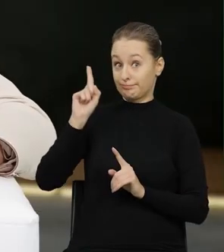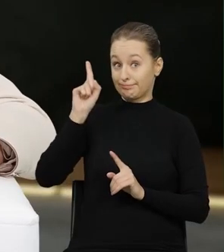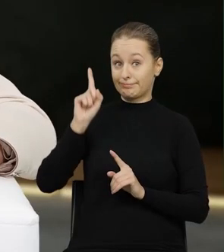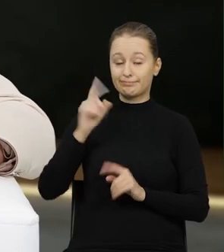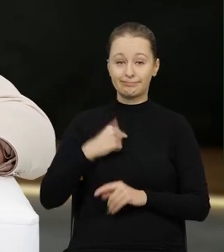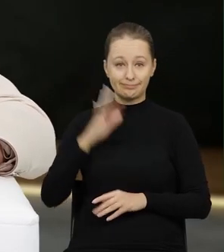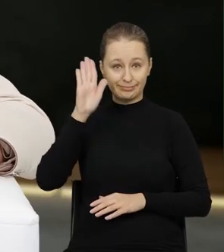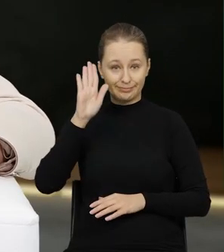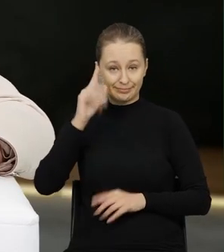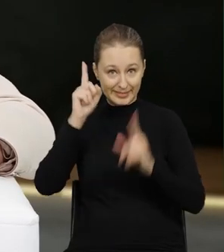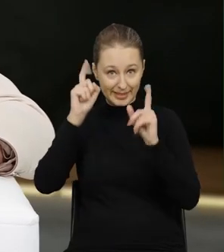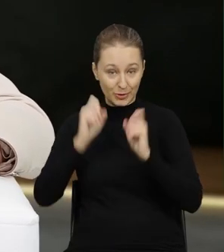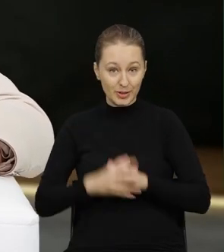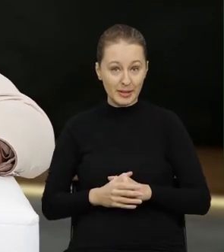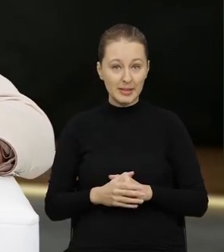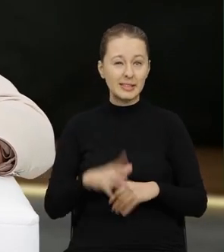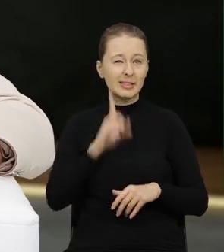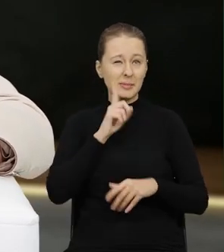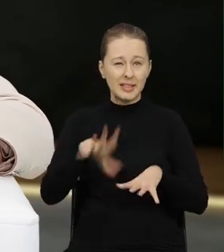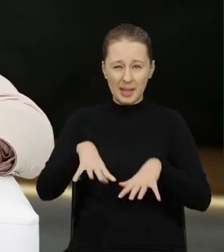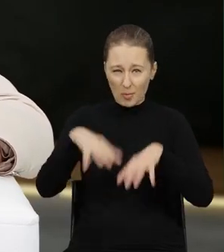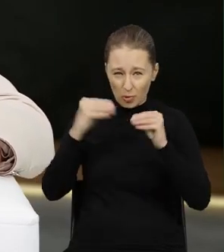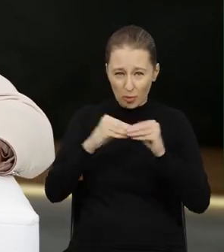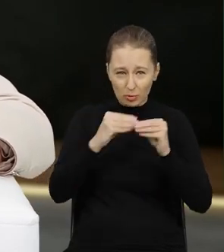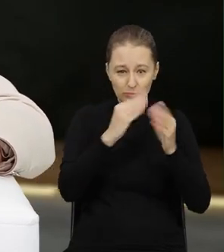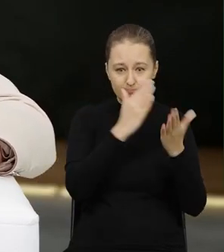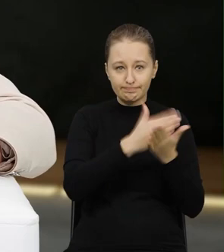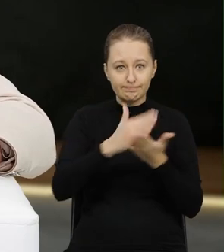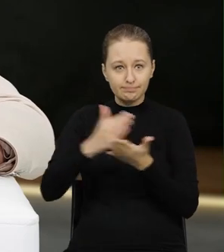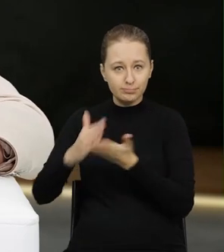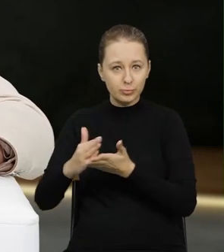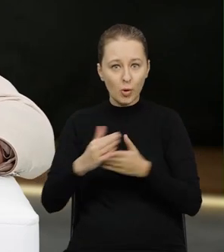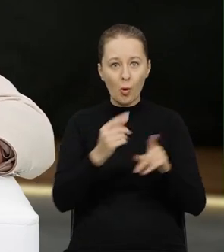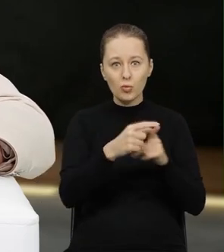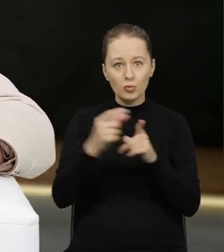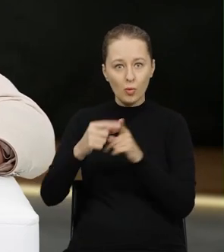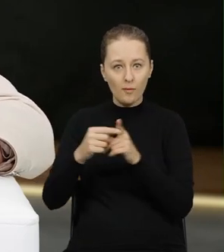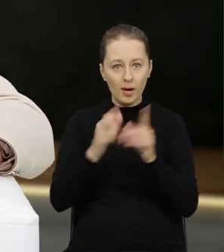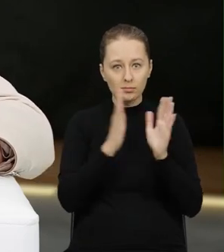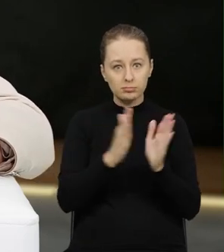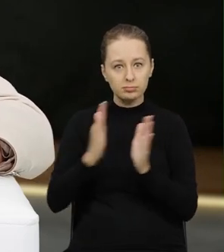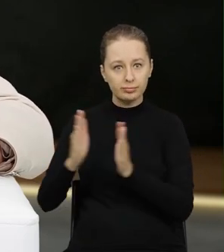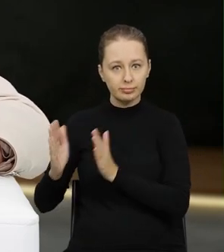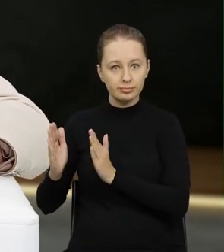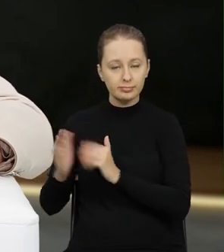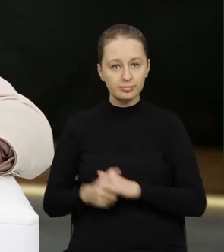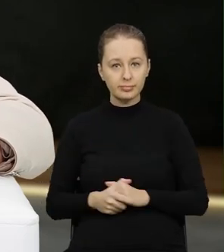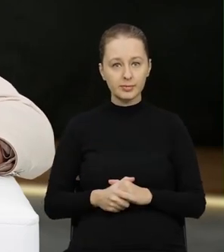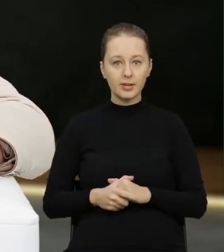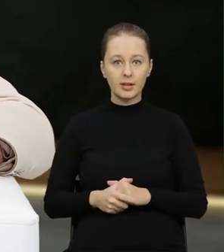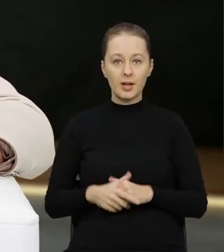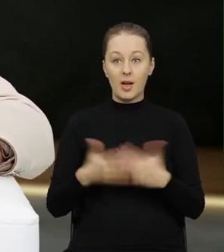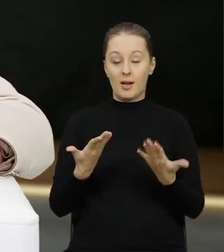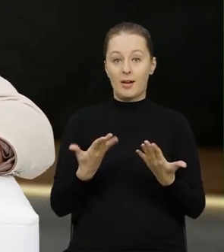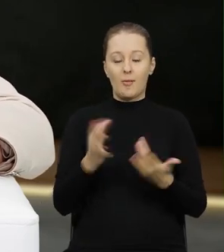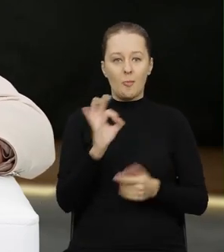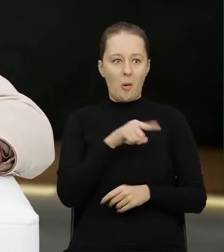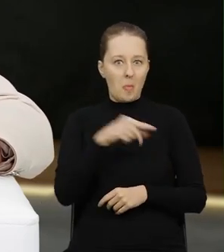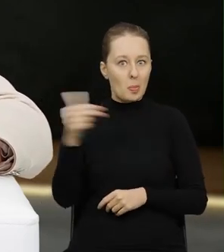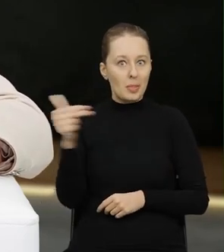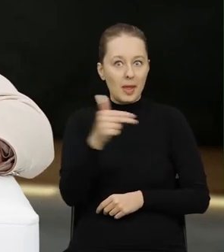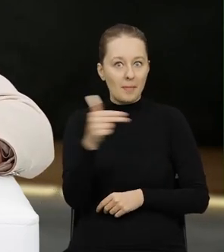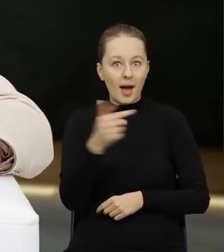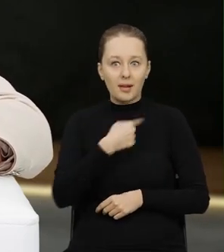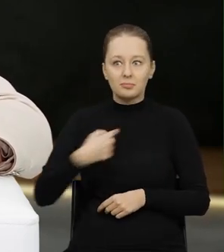wstępu. Tak naprawdę może na początek usystematyzujmy sobie pojęcia, bo w